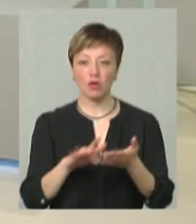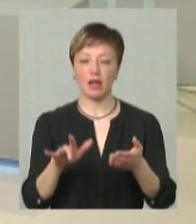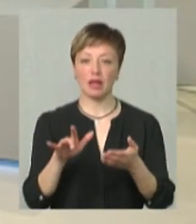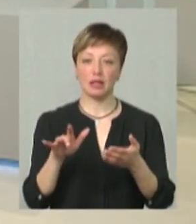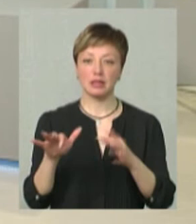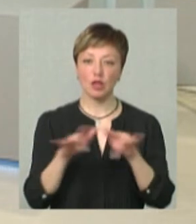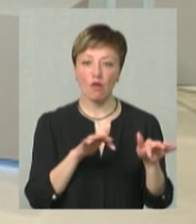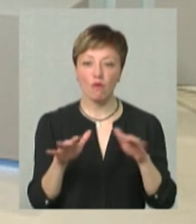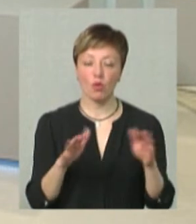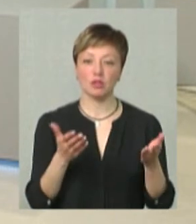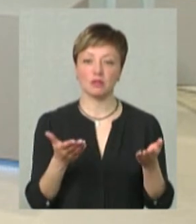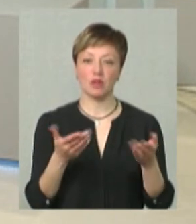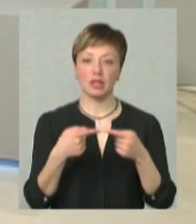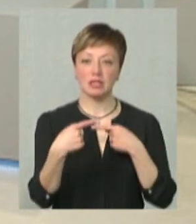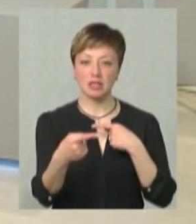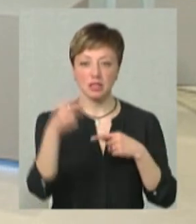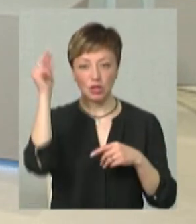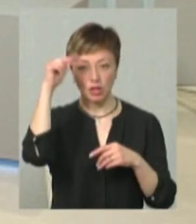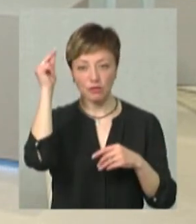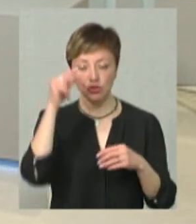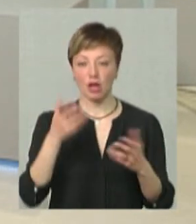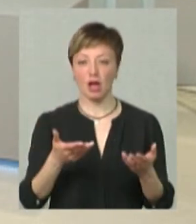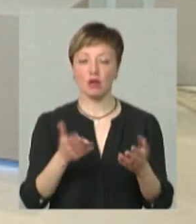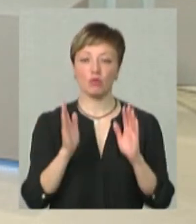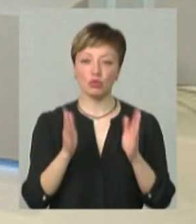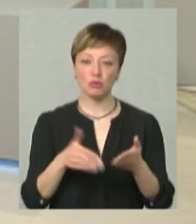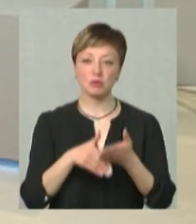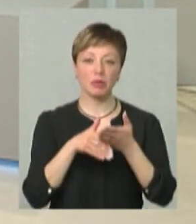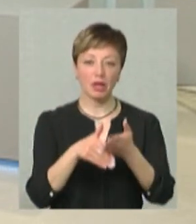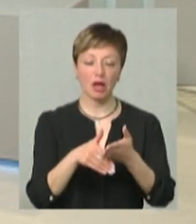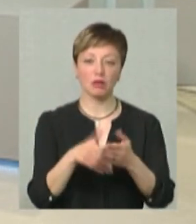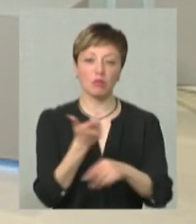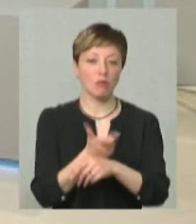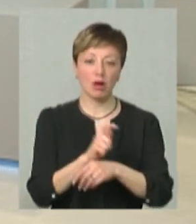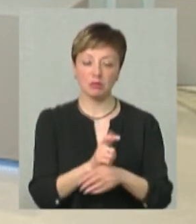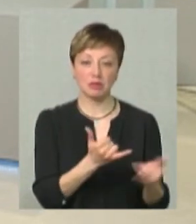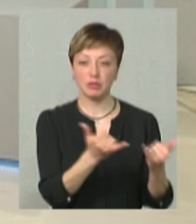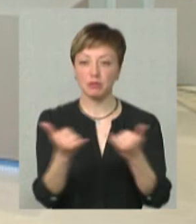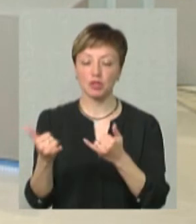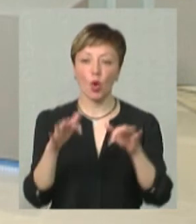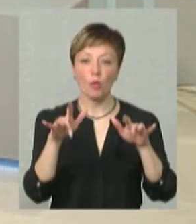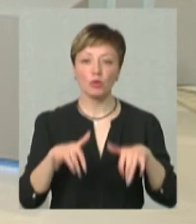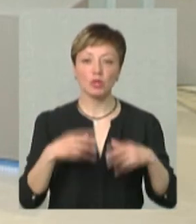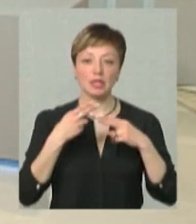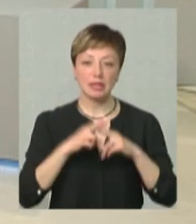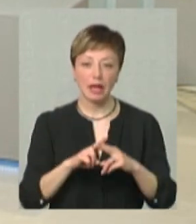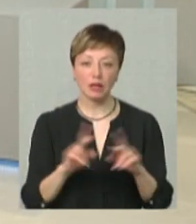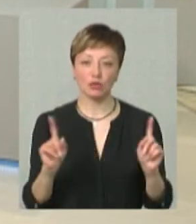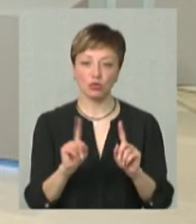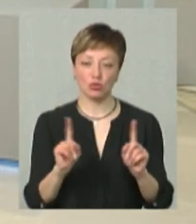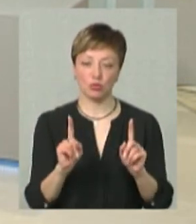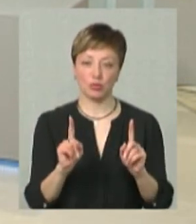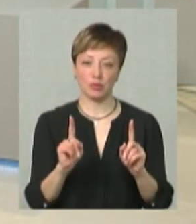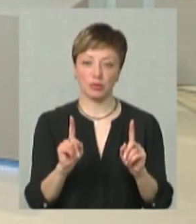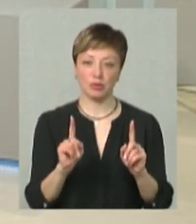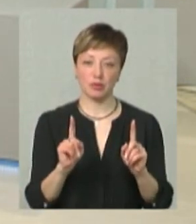діловодство, дистанційне навчання. Ми будемо сприяти по максимуму забезпеченню комп'ютерною технікою для того, щоб